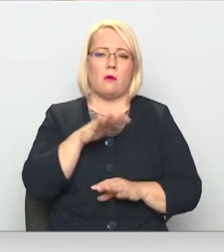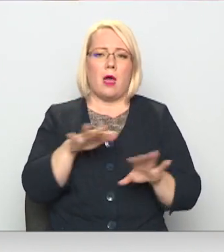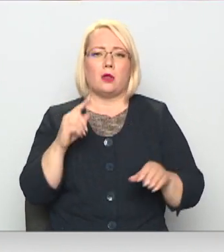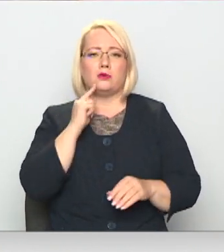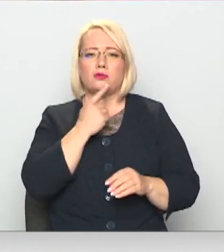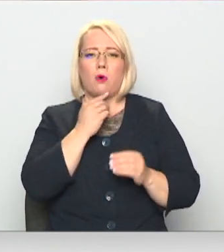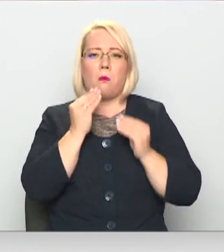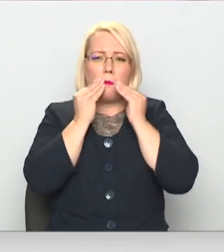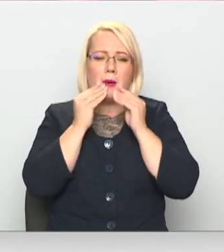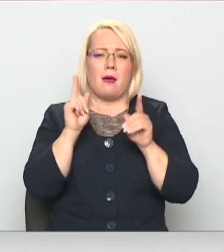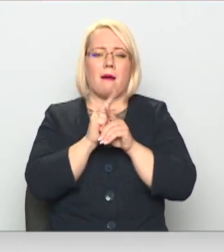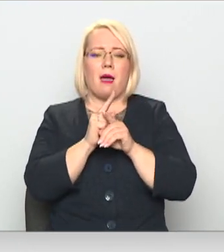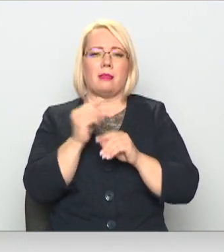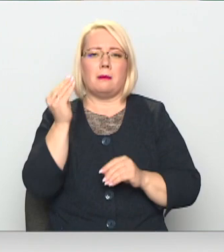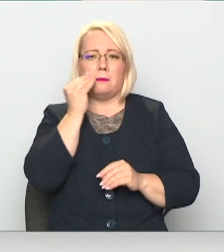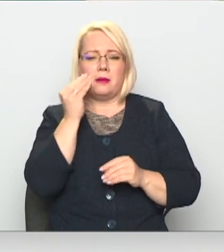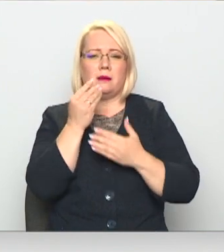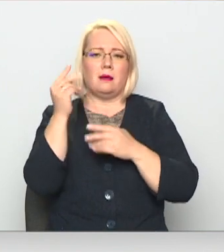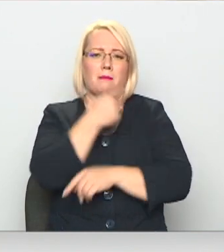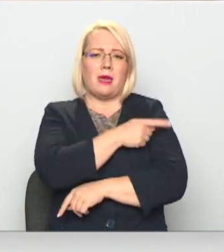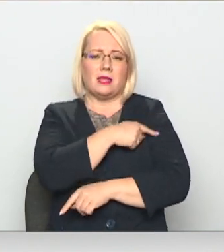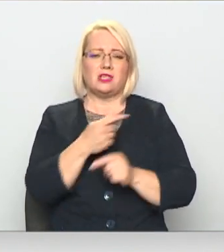breketēm, gan implantu ievietošanai medicīnisku iemeslu dēļ.